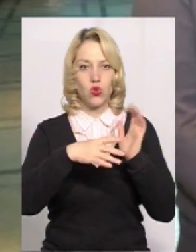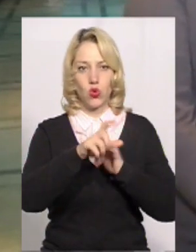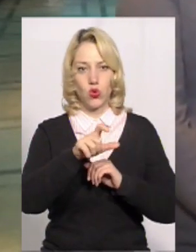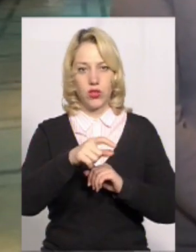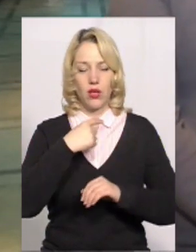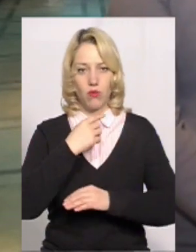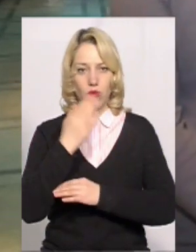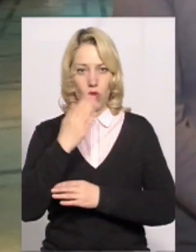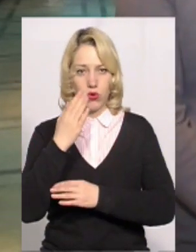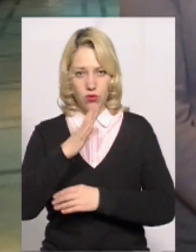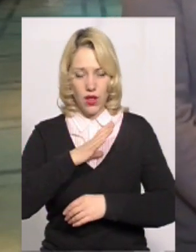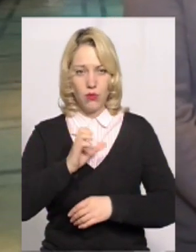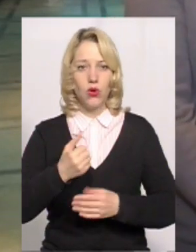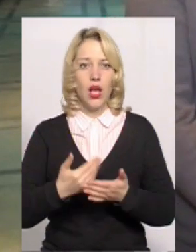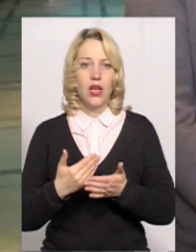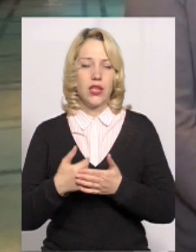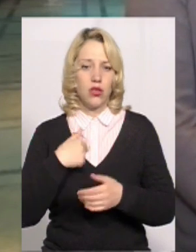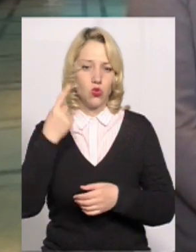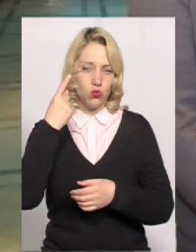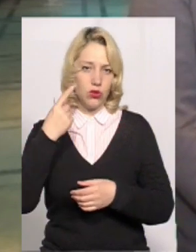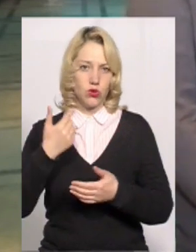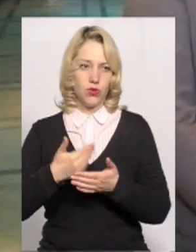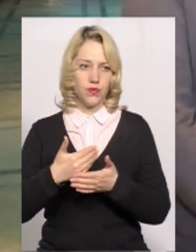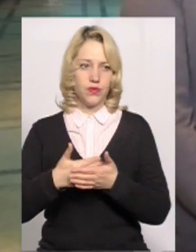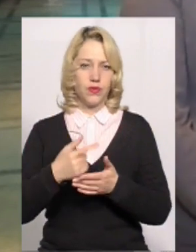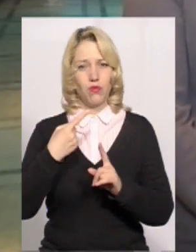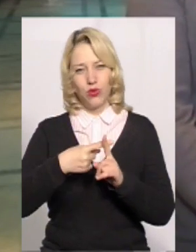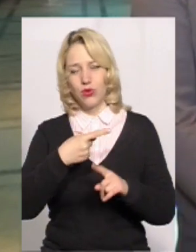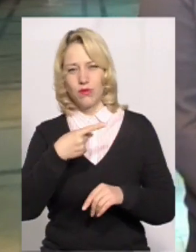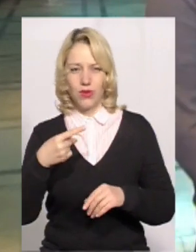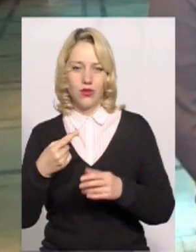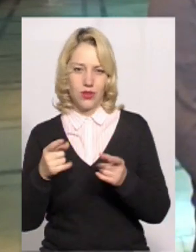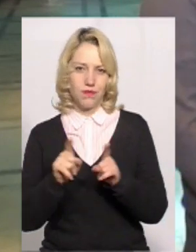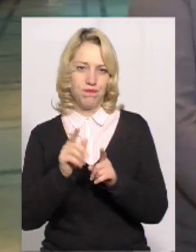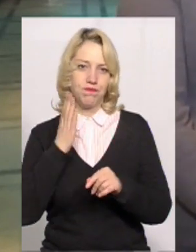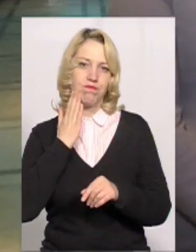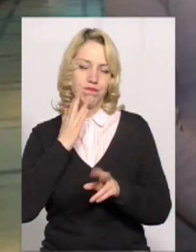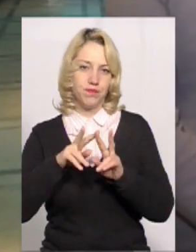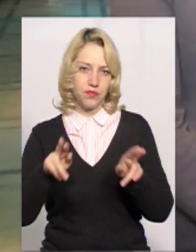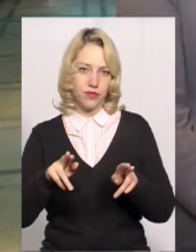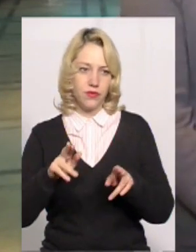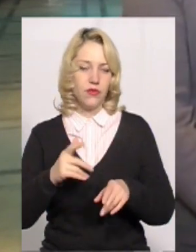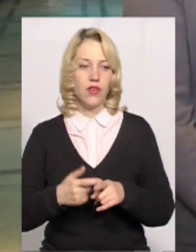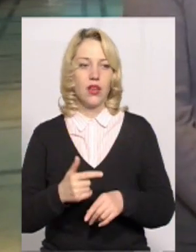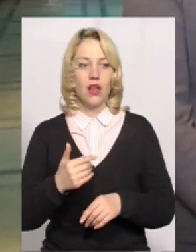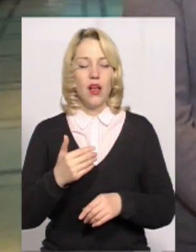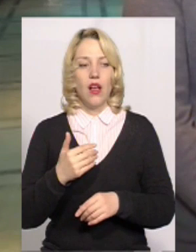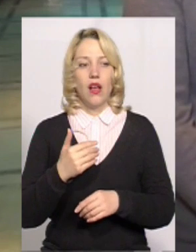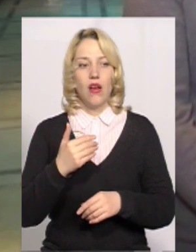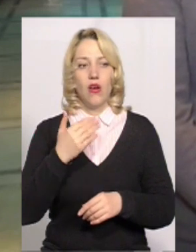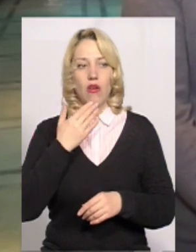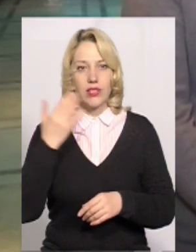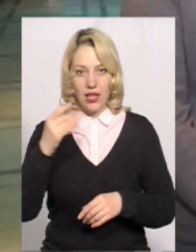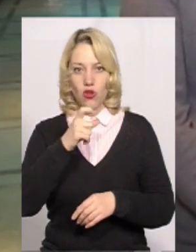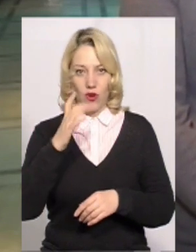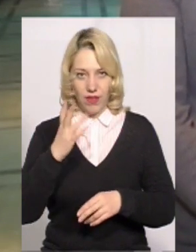проголосували. Я думаю, десь плюс-мінус таке буде колічество збірень. Останній проєкт. Приходить виборці на